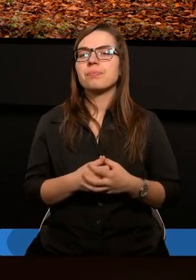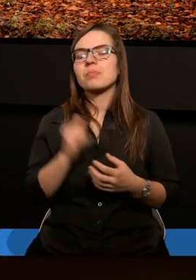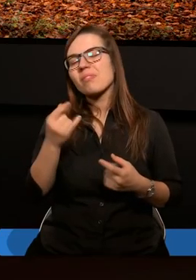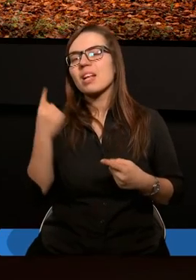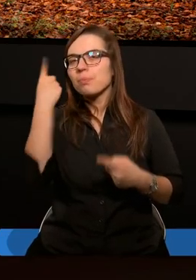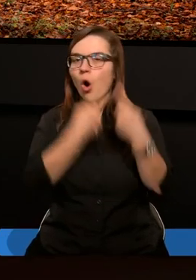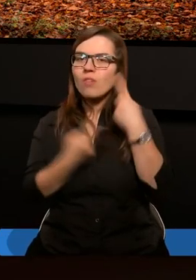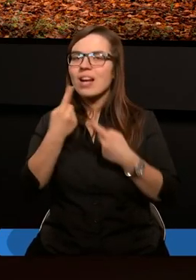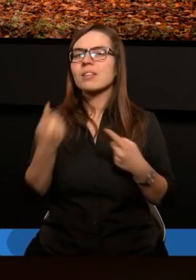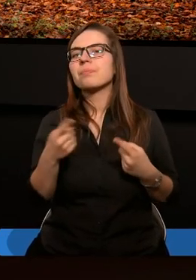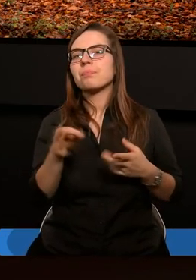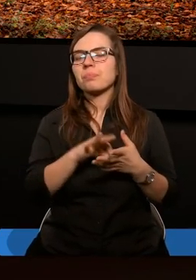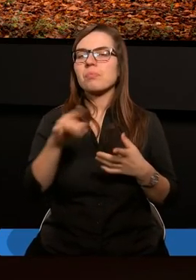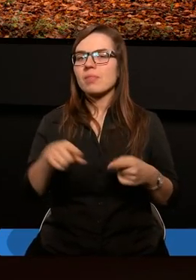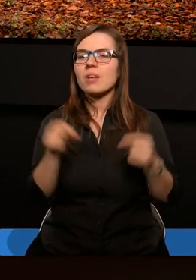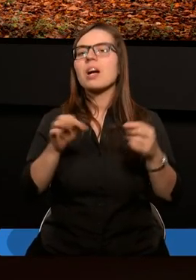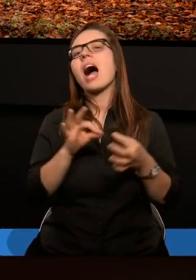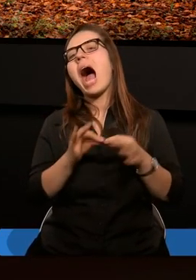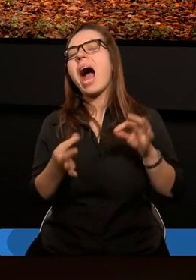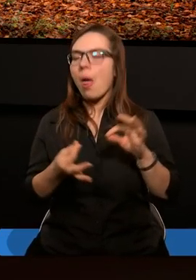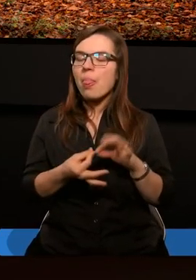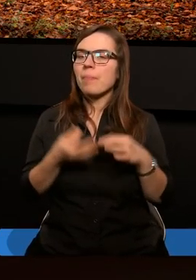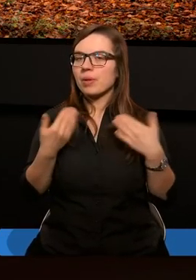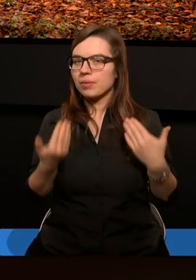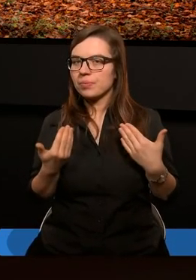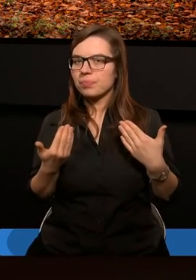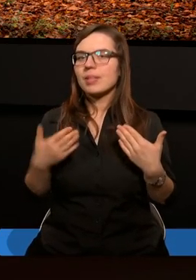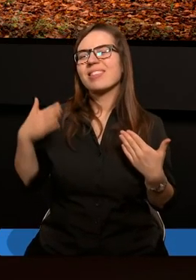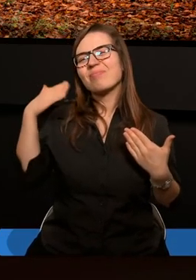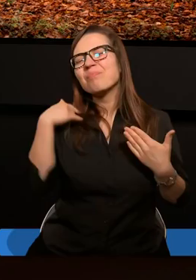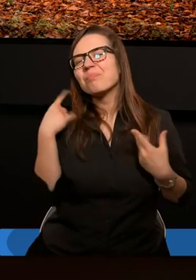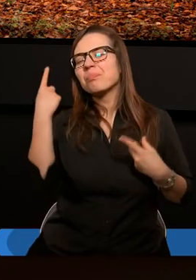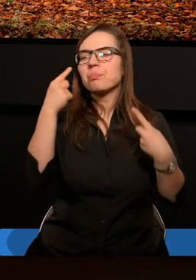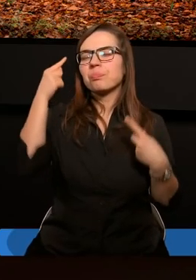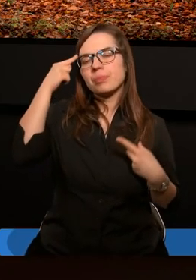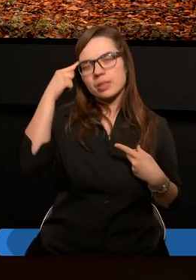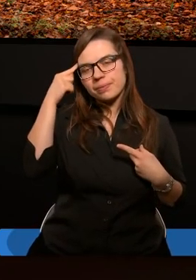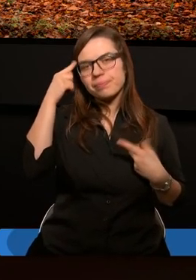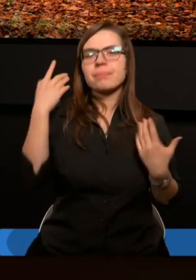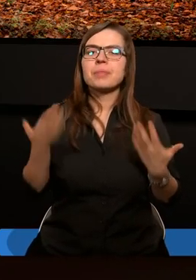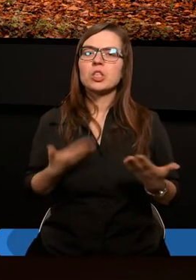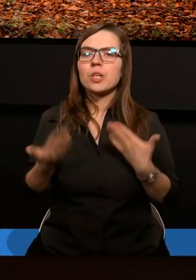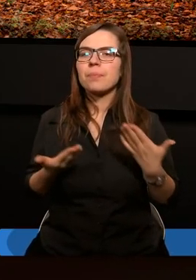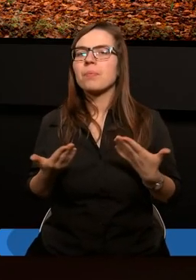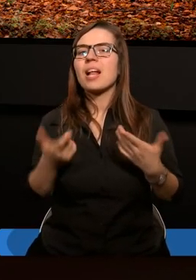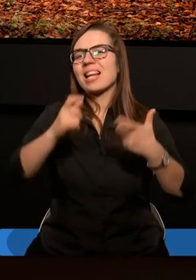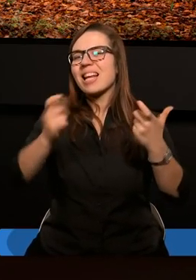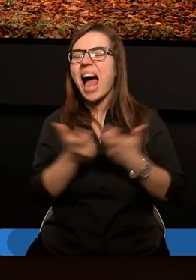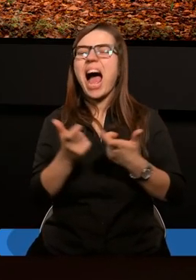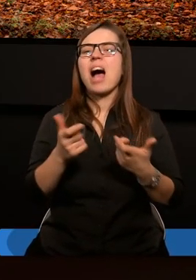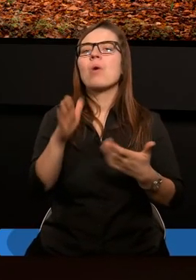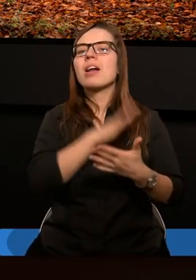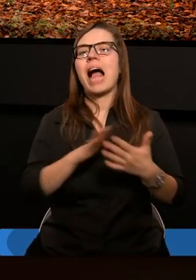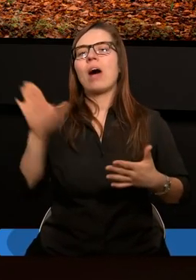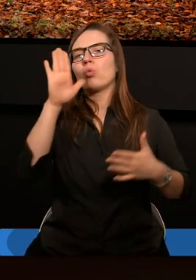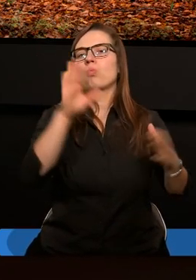zakładając jednak, fałszywie zakładając, ale gdybyśmy uznali, że jednak Bóg cały naród